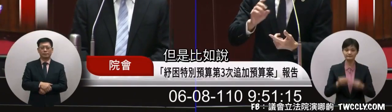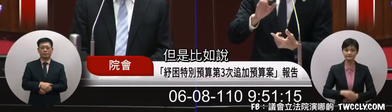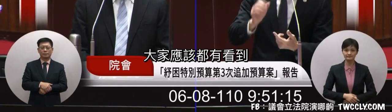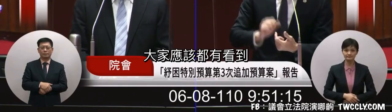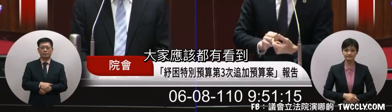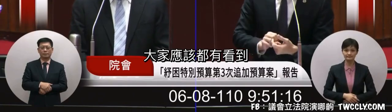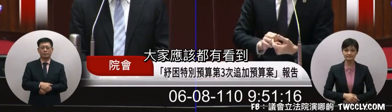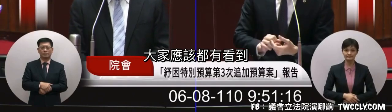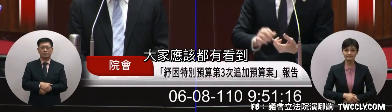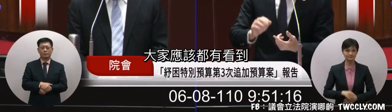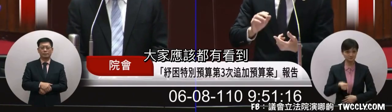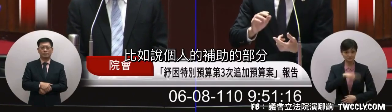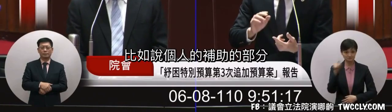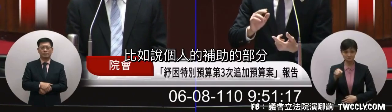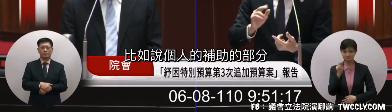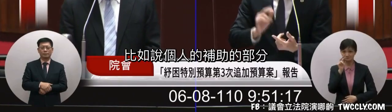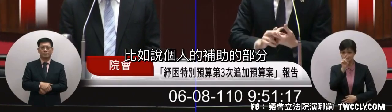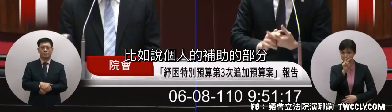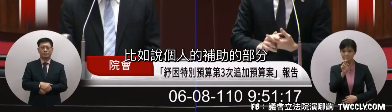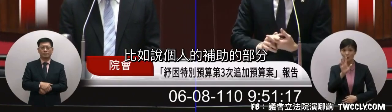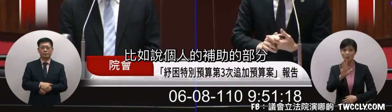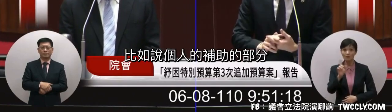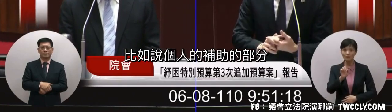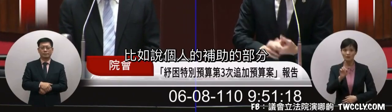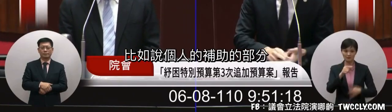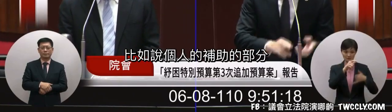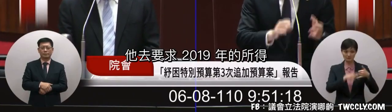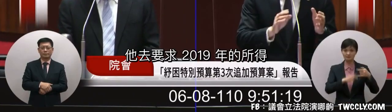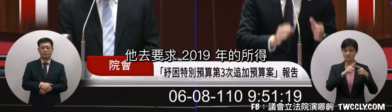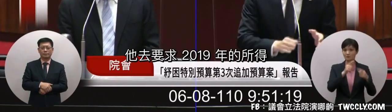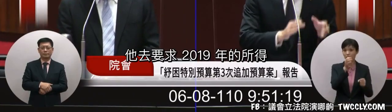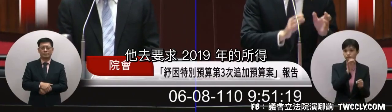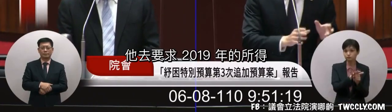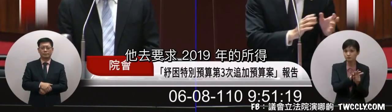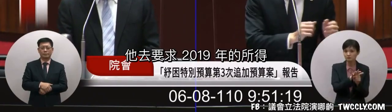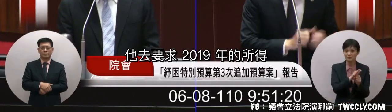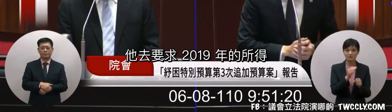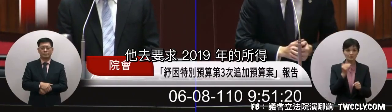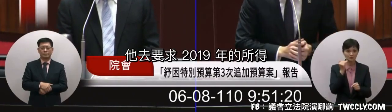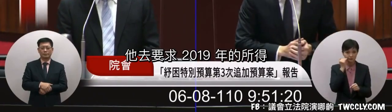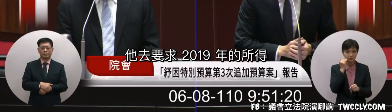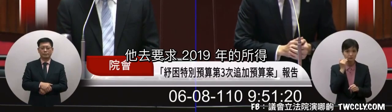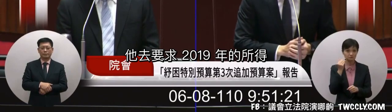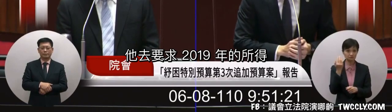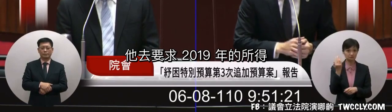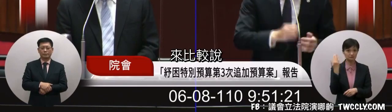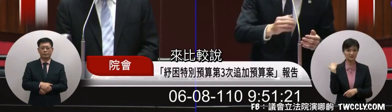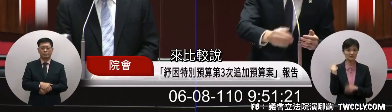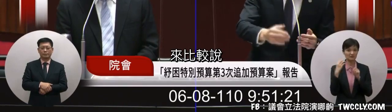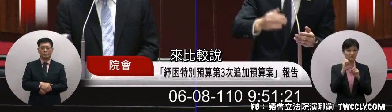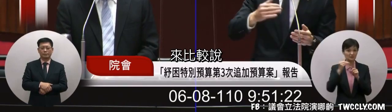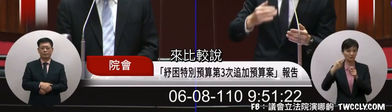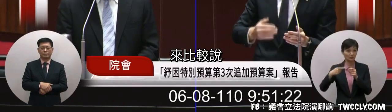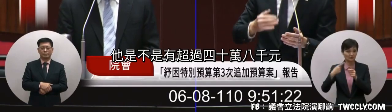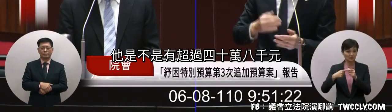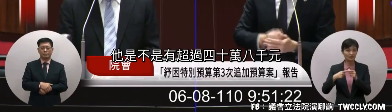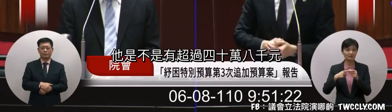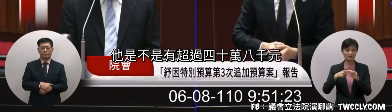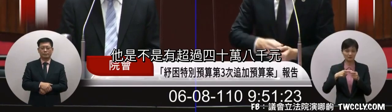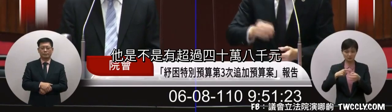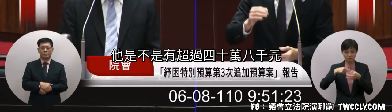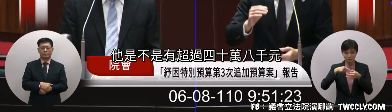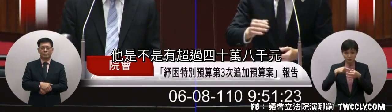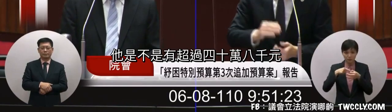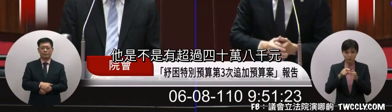譬如說大家應該都有看到譬如說個人的補助的部分他去要求二空一九年的所得來比較說他